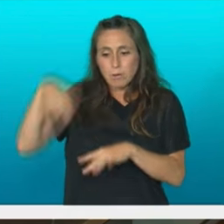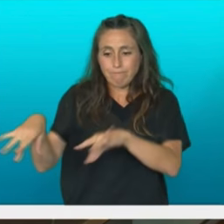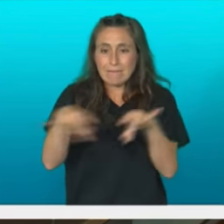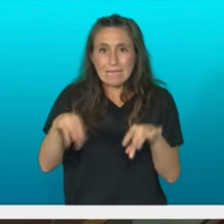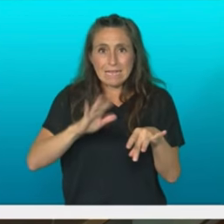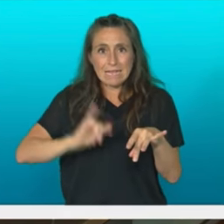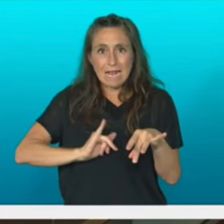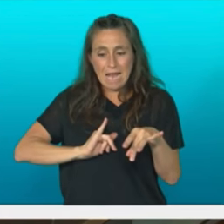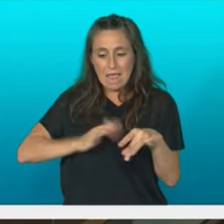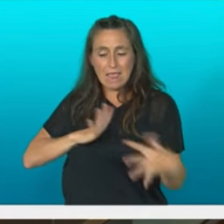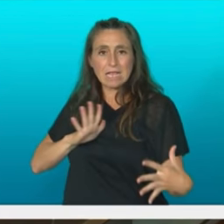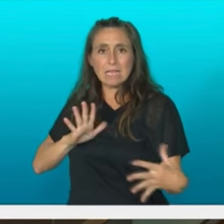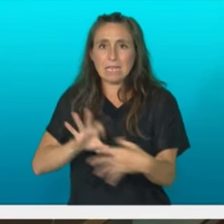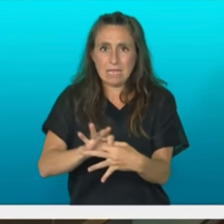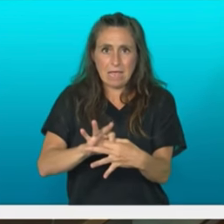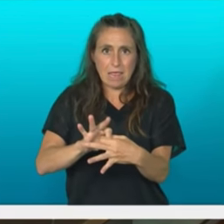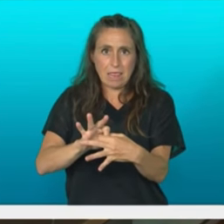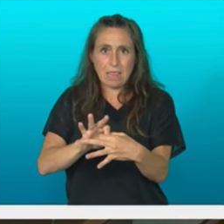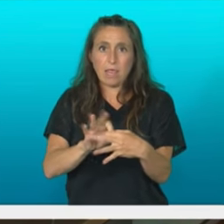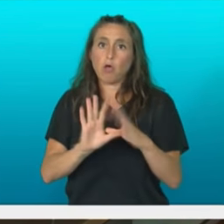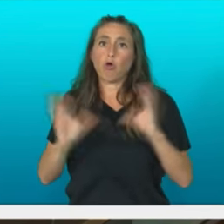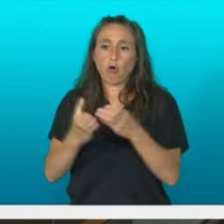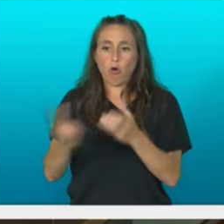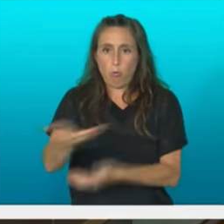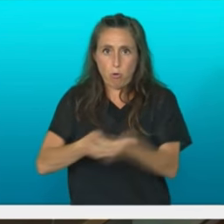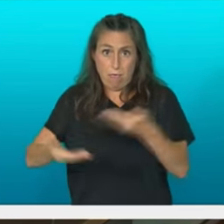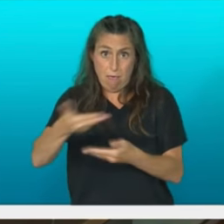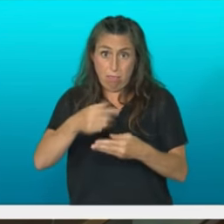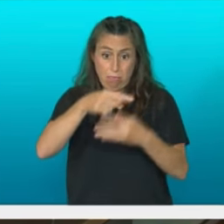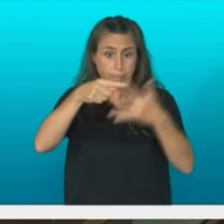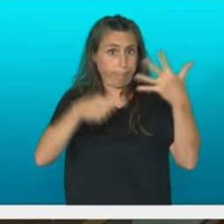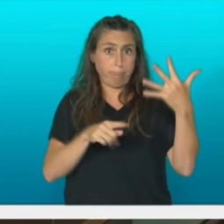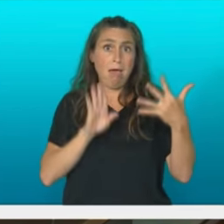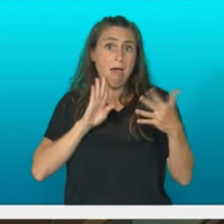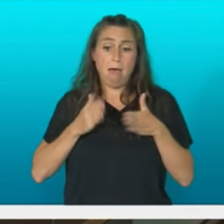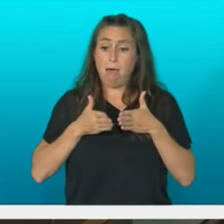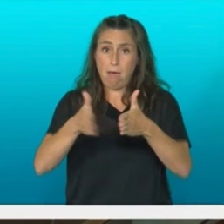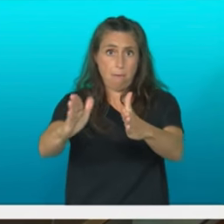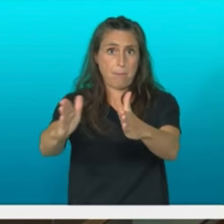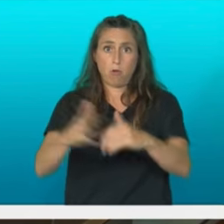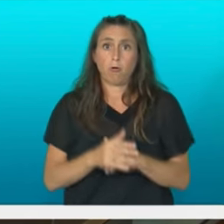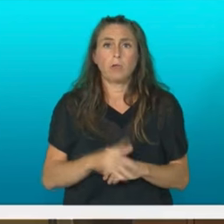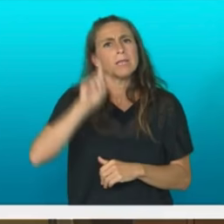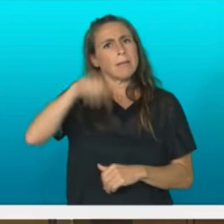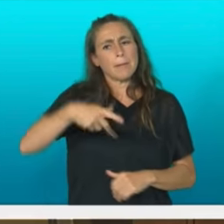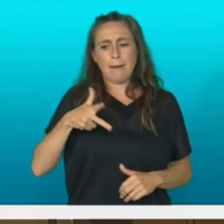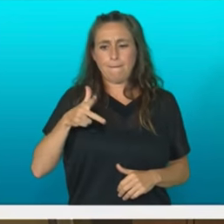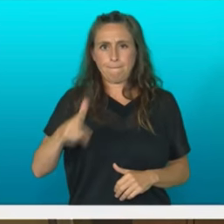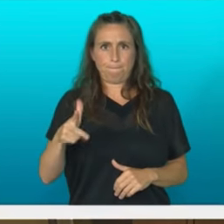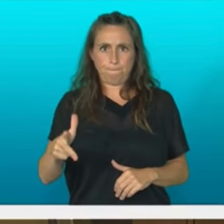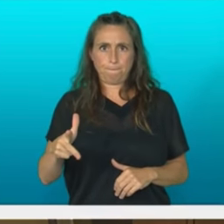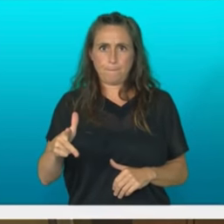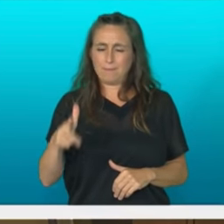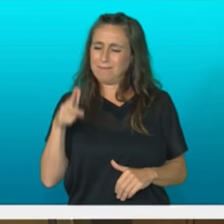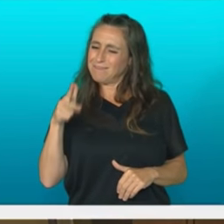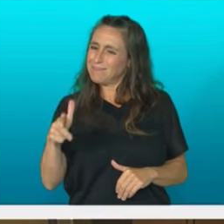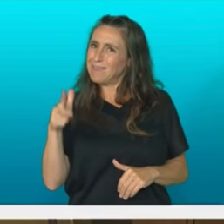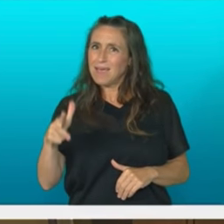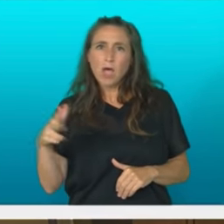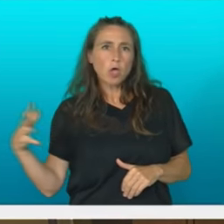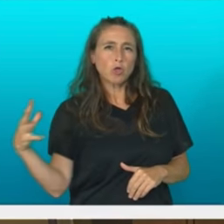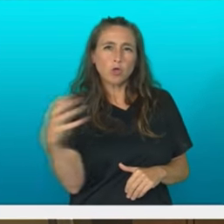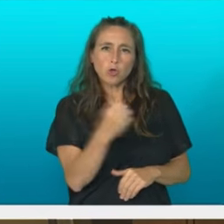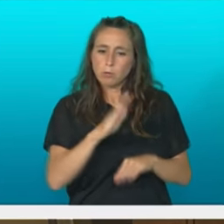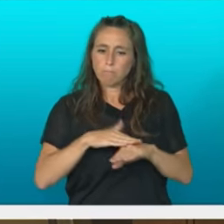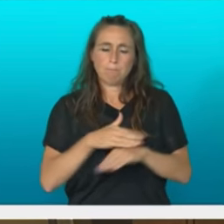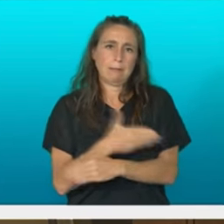komunitarioa, dira hain zuzen ere iparro ratzuek. Eta eskubideak, eskubide guztiak, pertsona guztientzako.